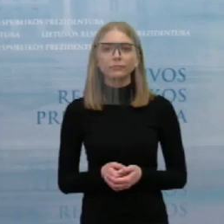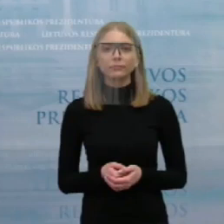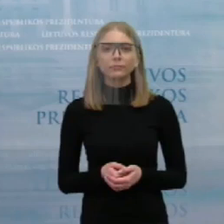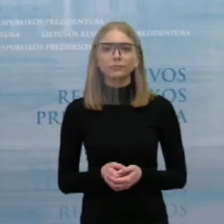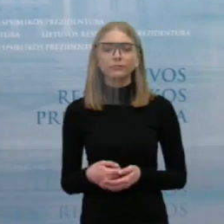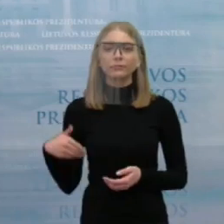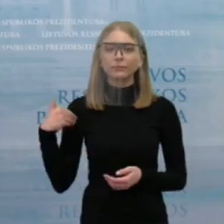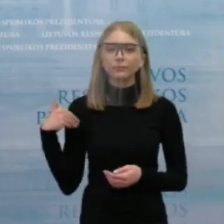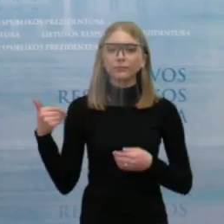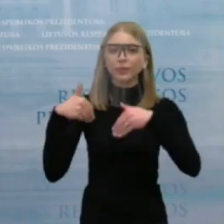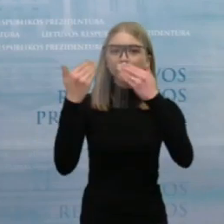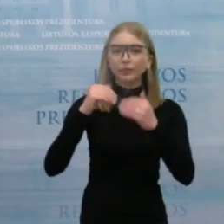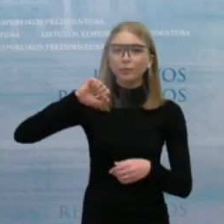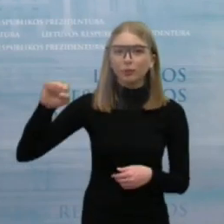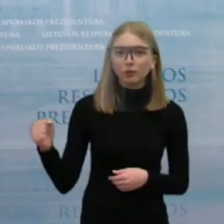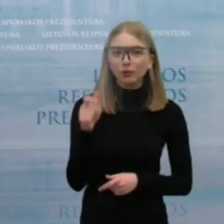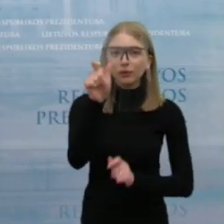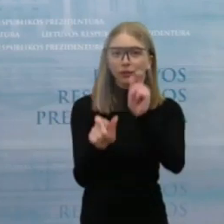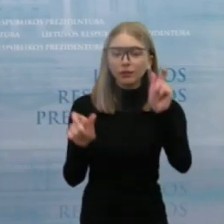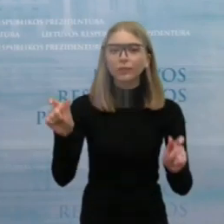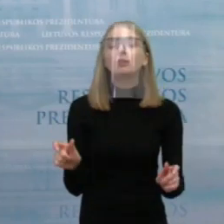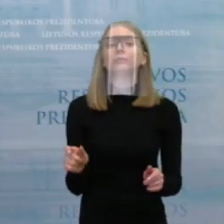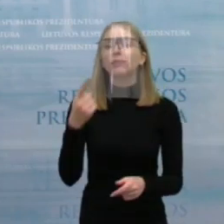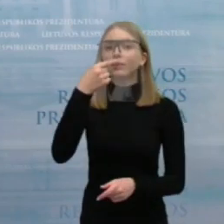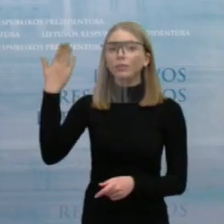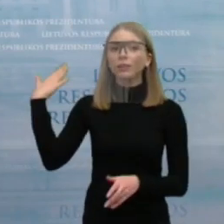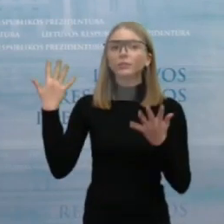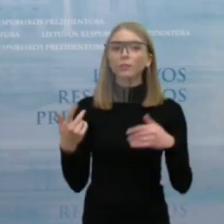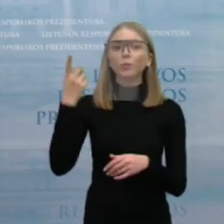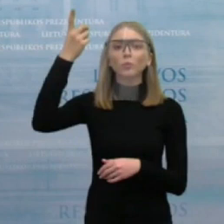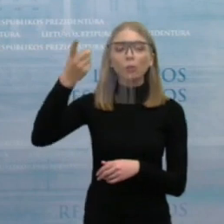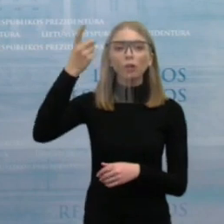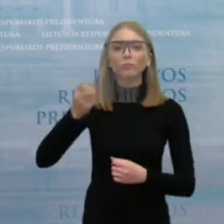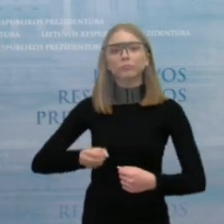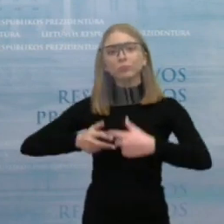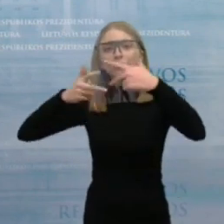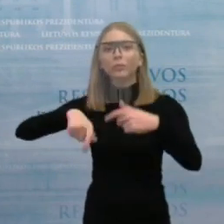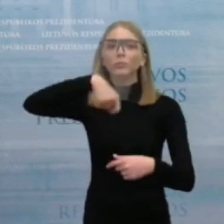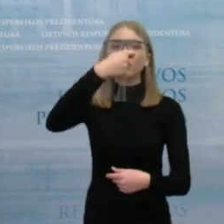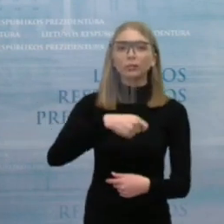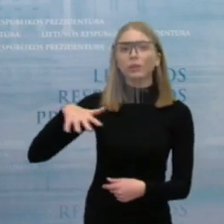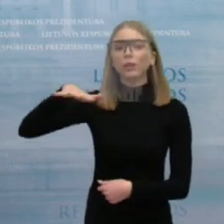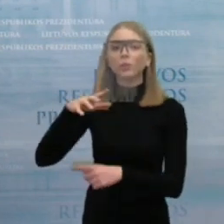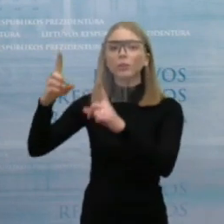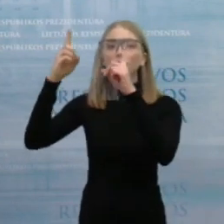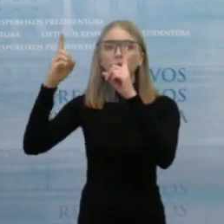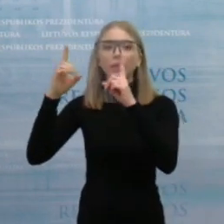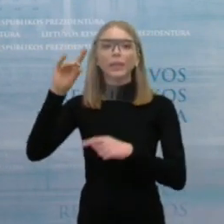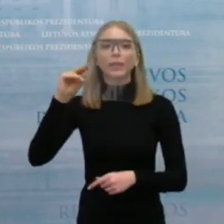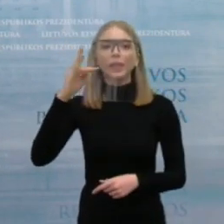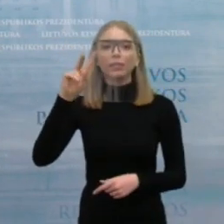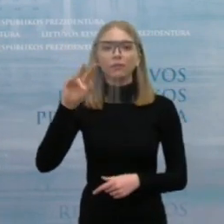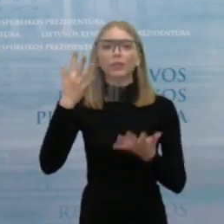Labadiena, kolegos dar kartą. Tik pasibaigė nuo tolinis prezidento sustikimas su aplinkos ministru Simonu Gentvilu.